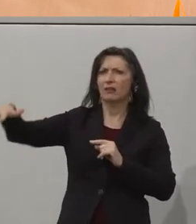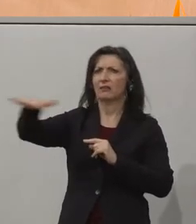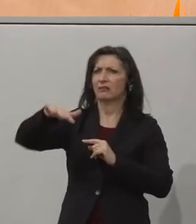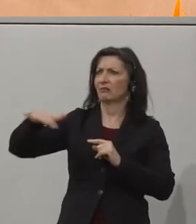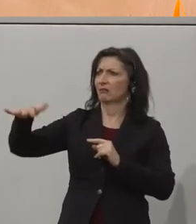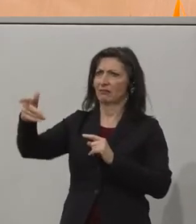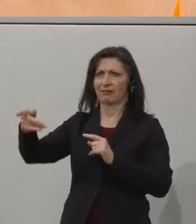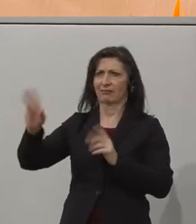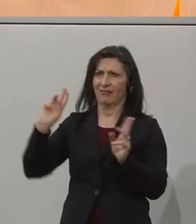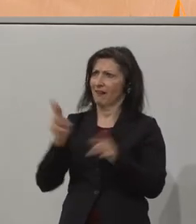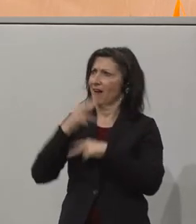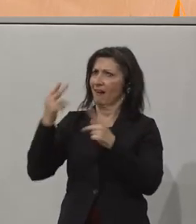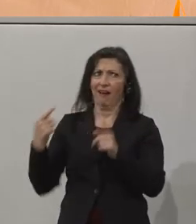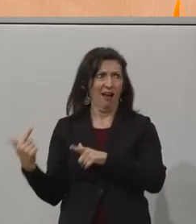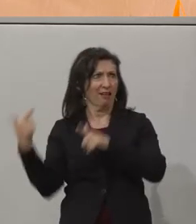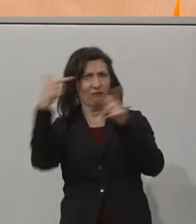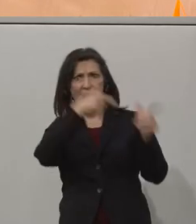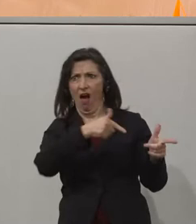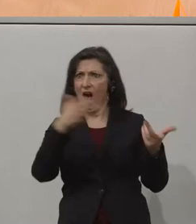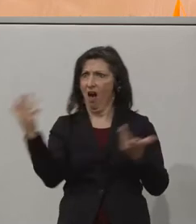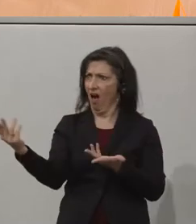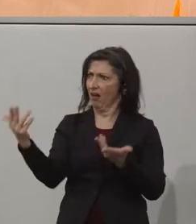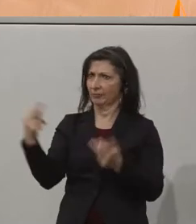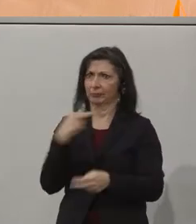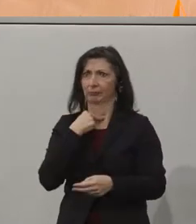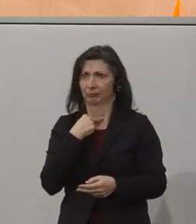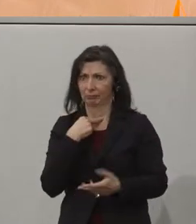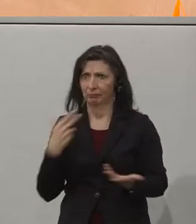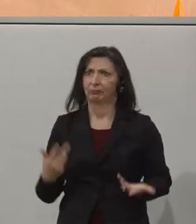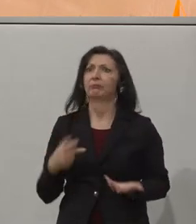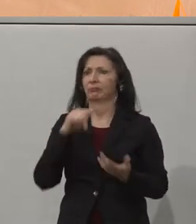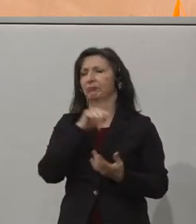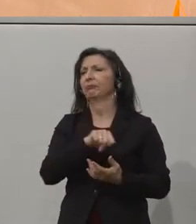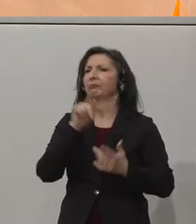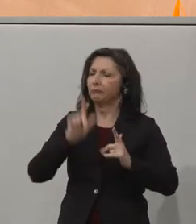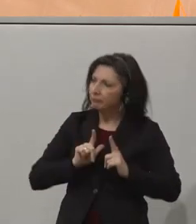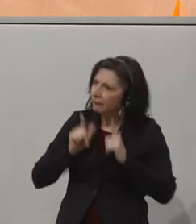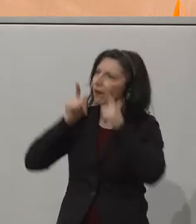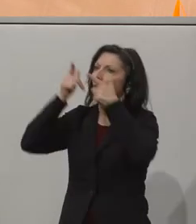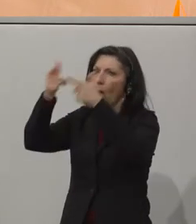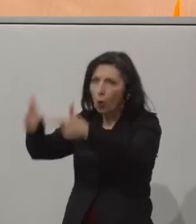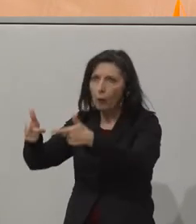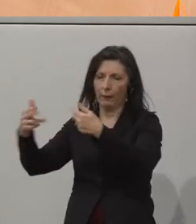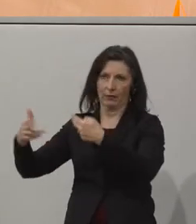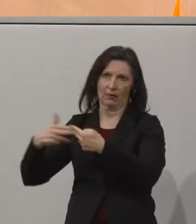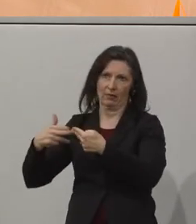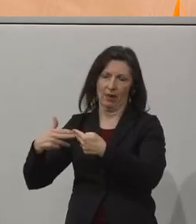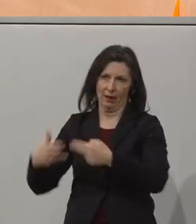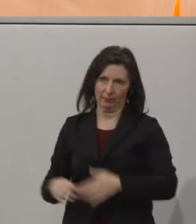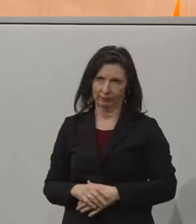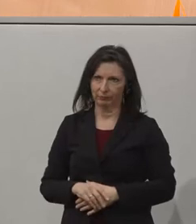Mobilitätseinschränkungen oder Mobilitätsbenachteiligung einen schwersten Zugang zu solchen Bildungsprojekten haben.